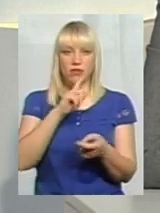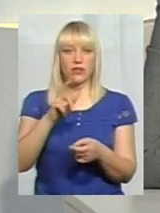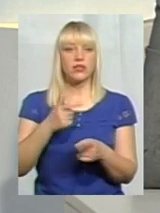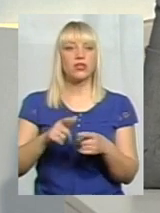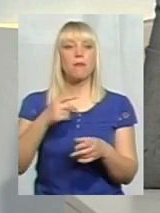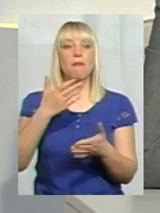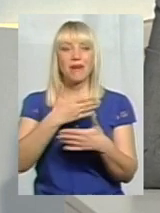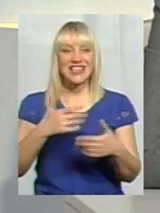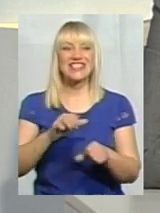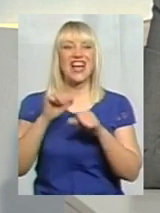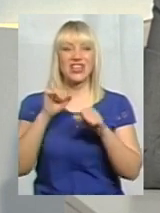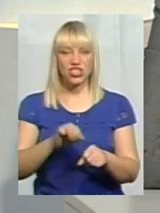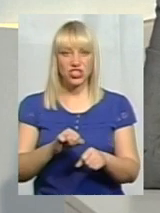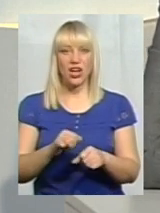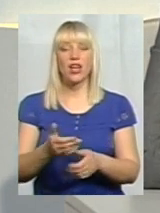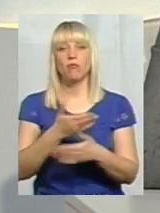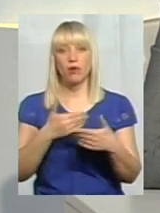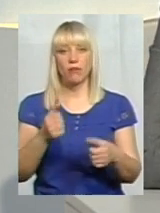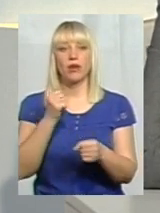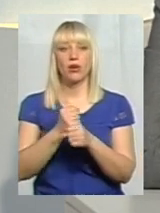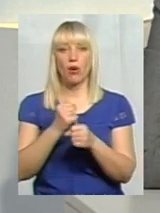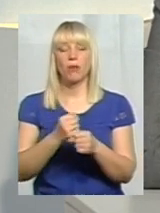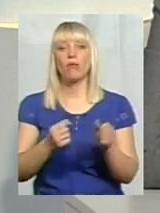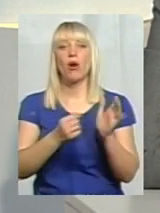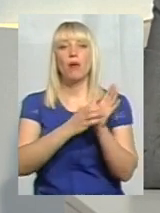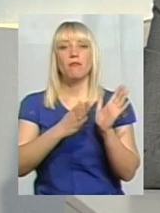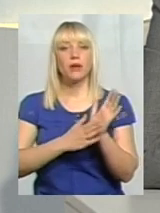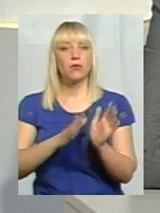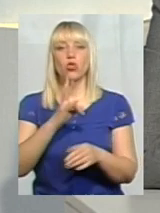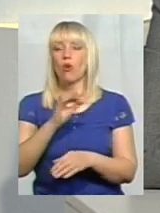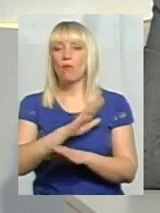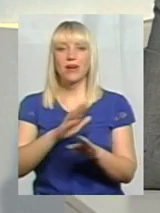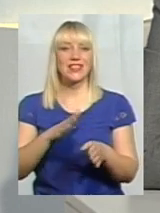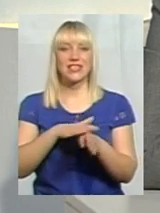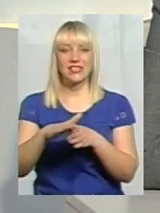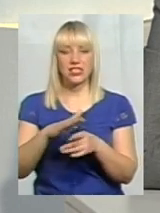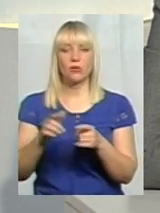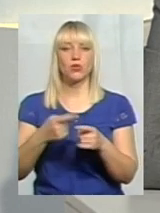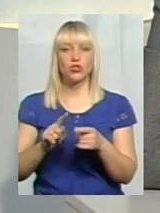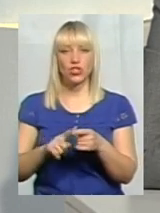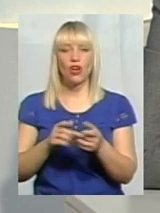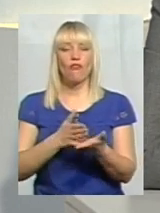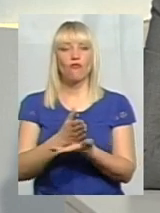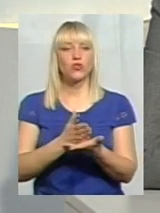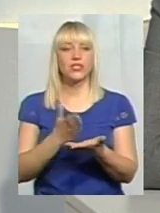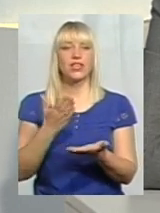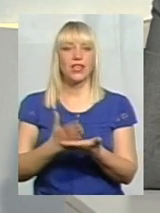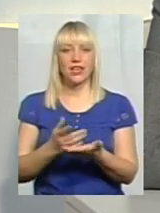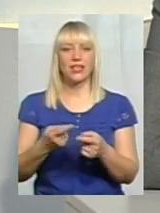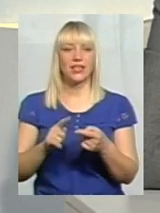центрі? Ми захищаємо, ми робимо приписи, але ми не здійснюємо ті функції, які є контролюючі.